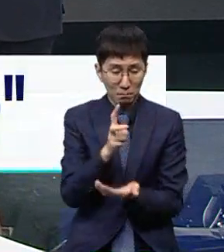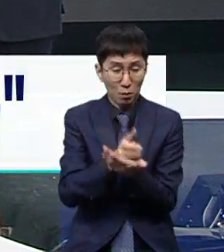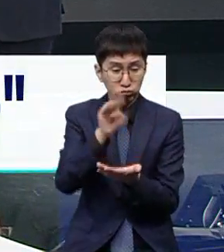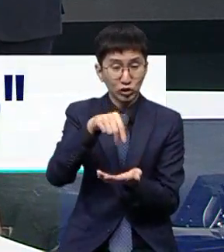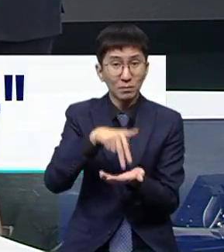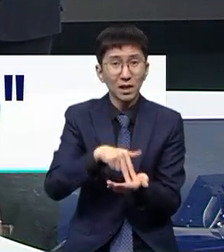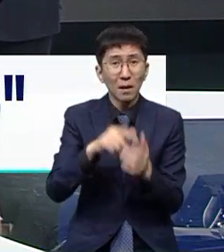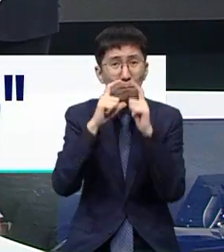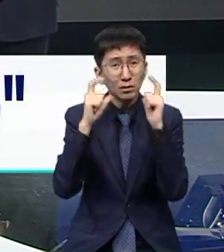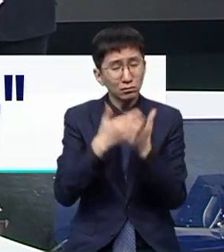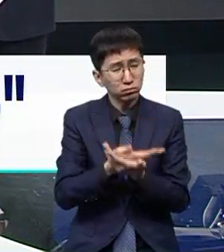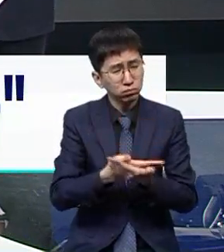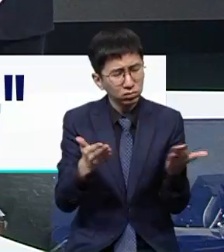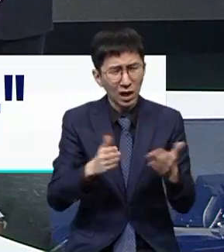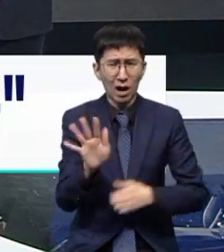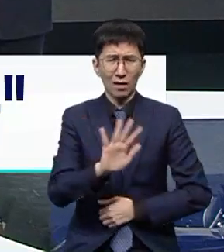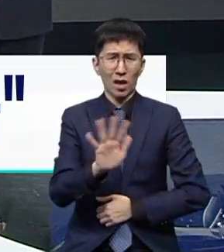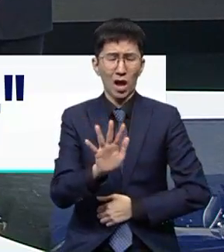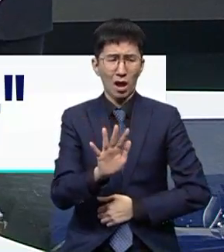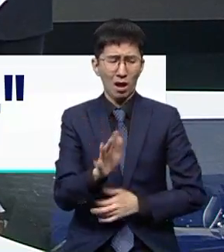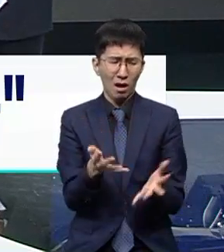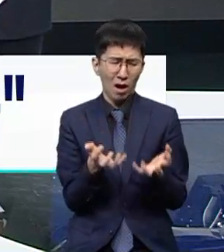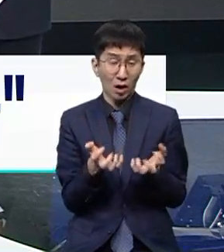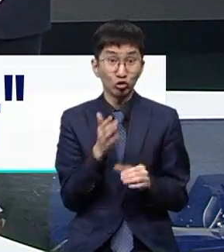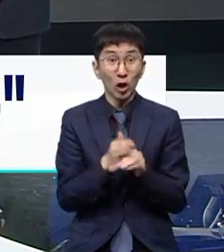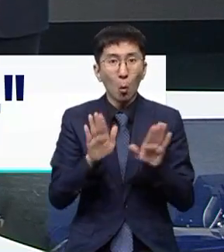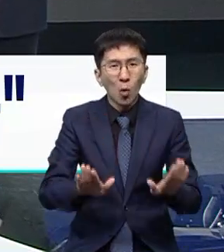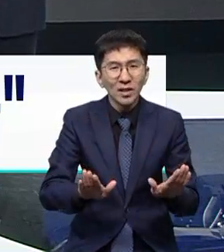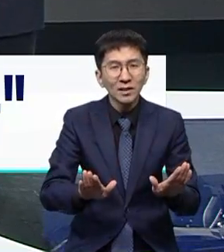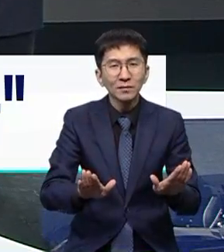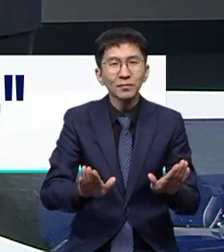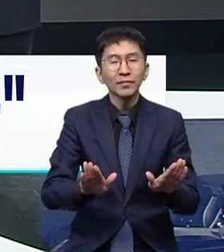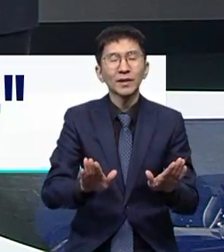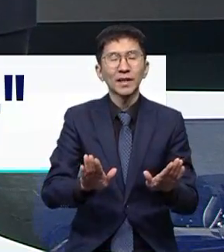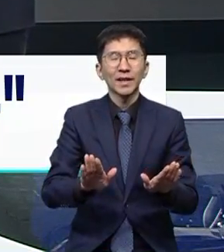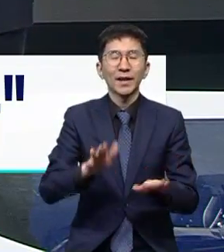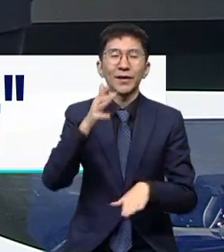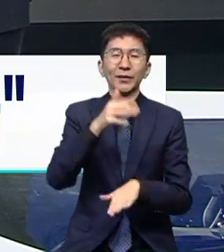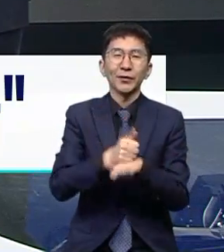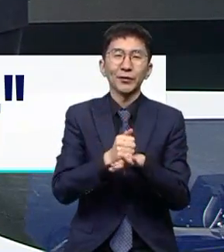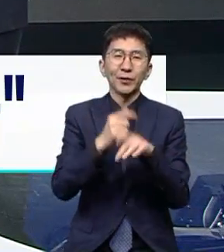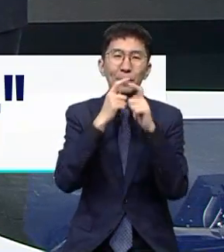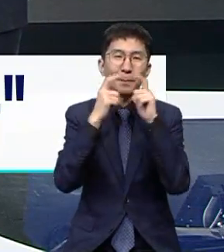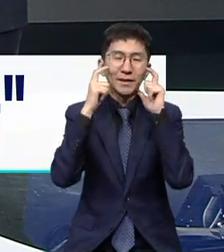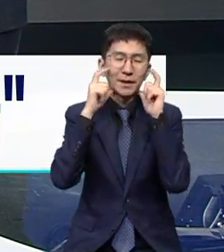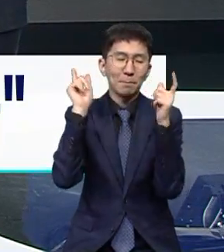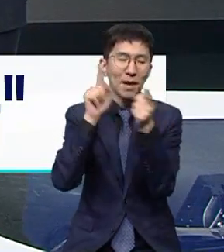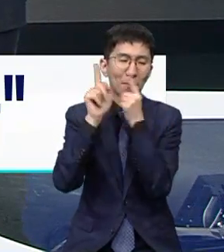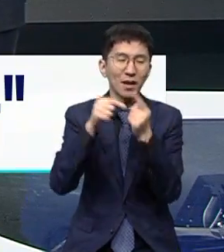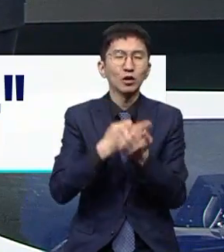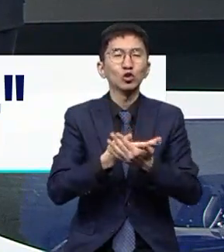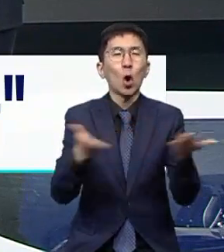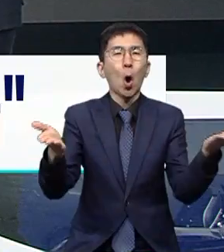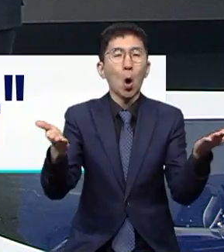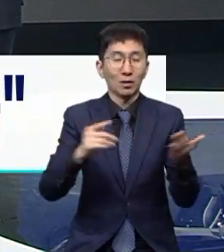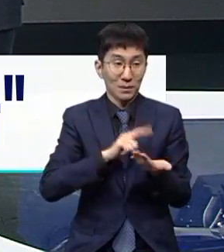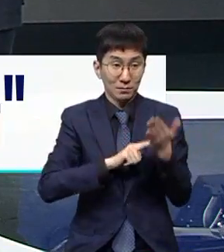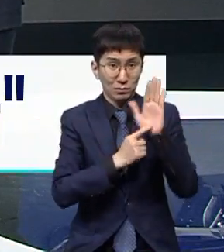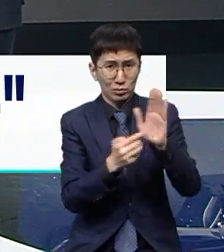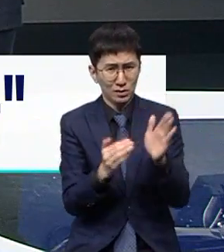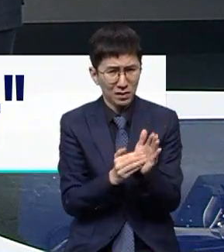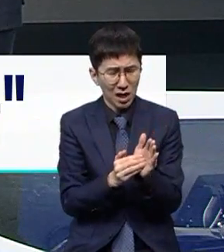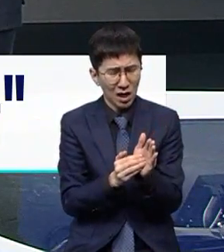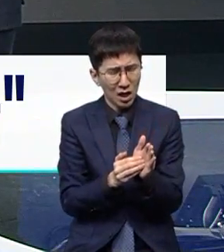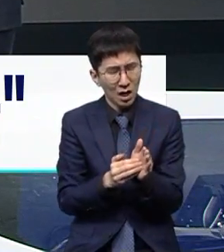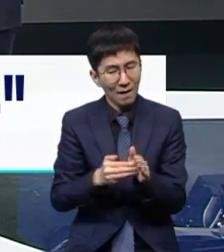법무부는 마스크도 제대로 주지 않다가 오늘에서야 매일 보건용 마스크를 한 장씩 지급하겠다고 밝혔습니다.